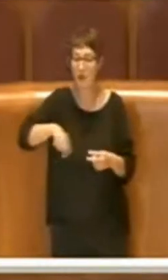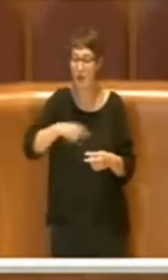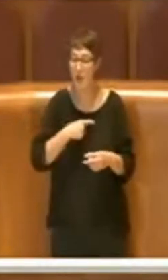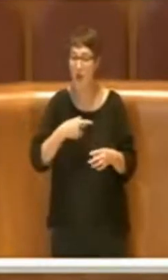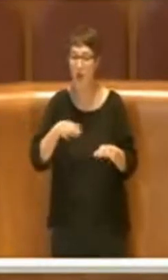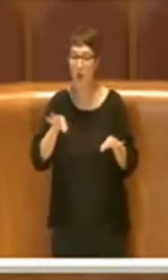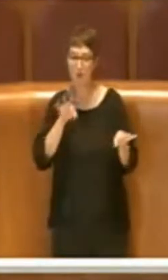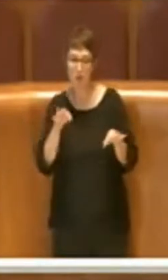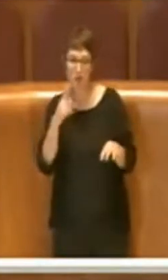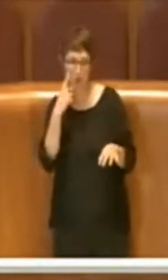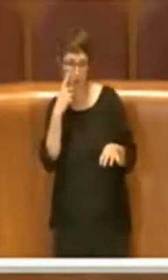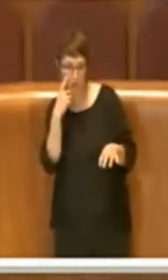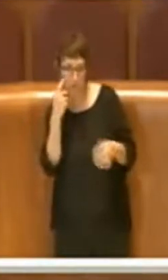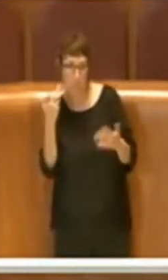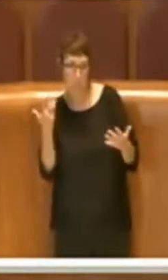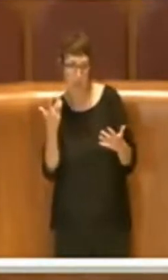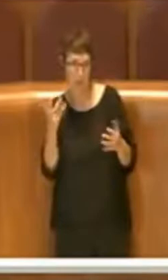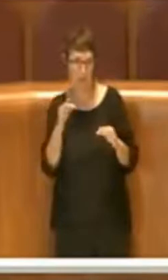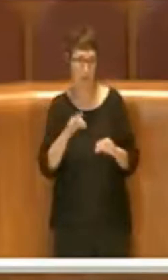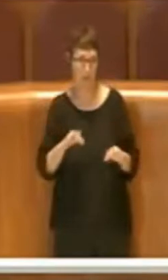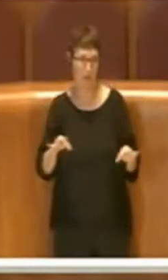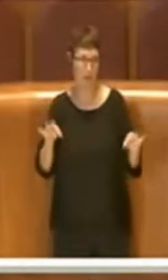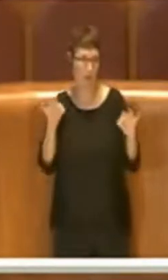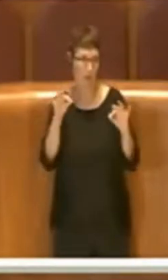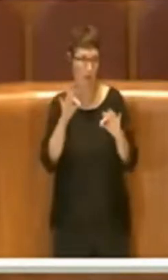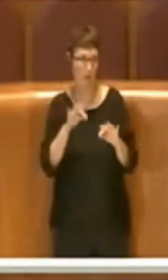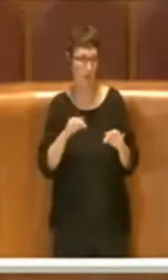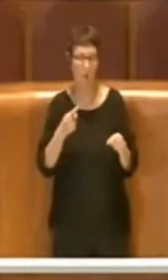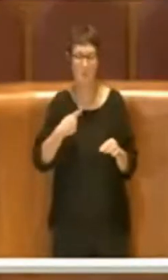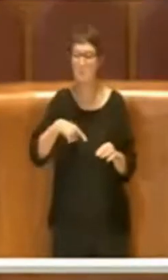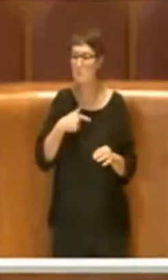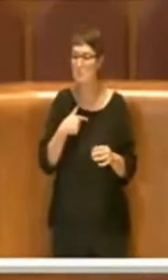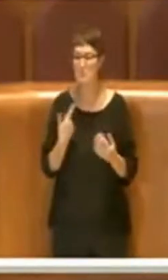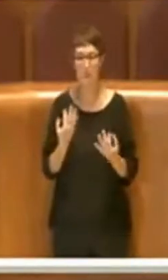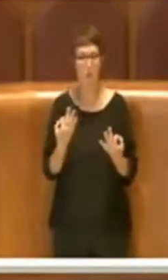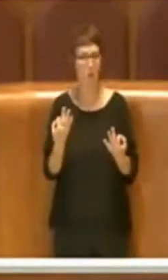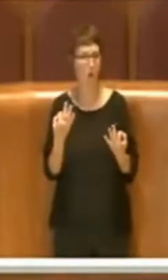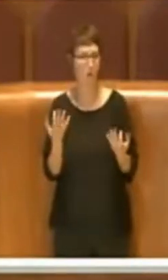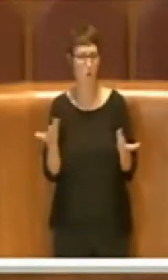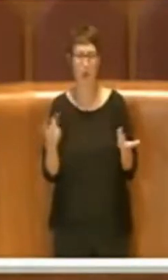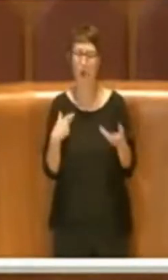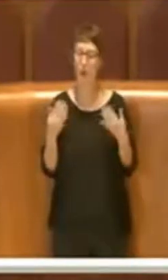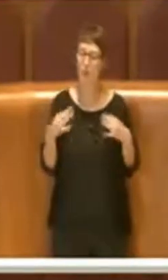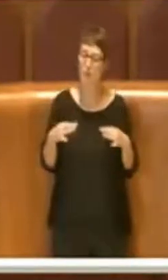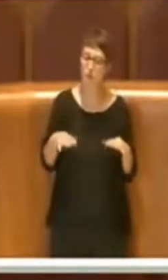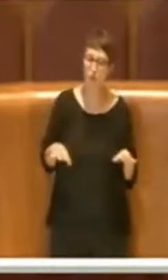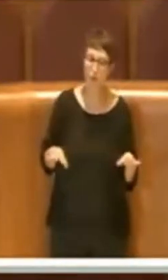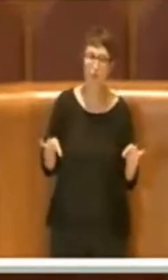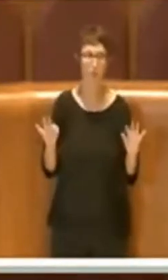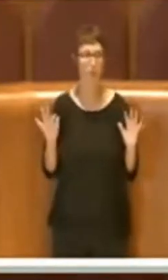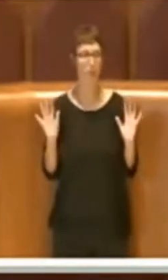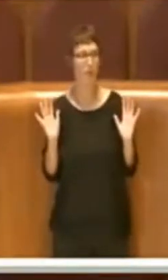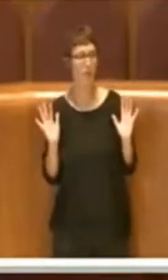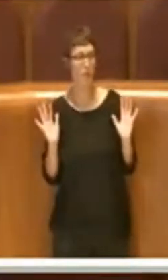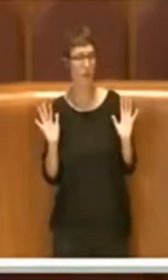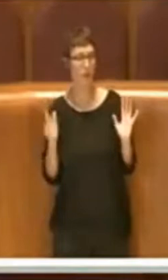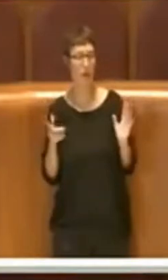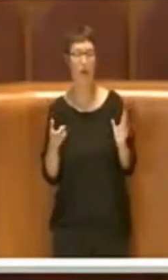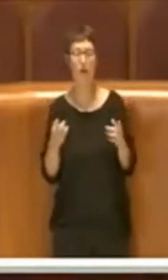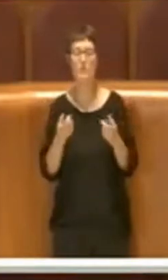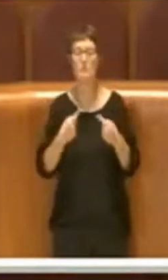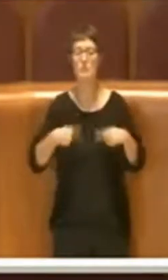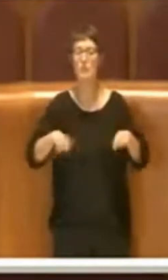è solito nostro modo di fare, in maniera gentile e garbata. In capigruppo abbiamo avvertito le